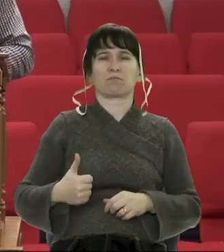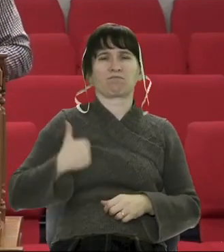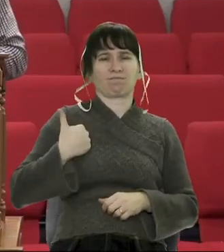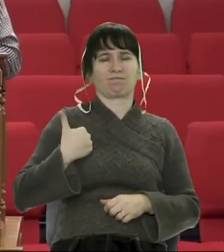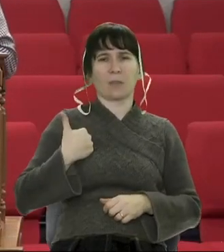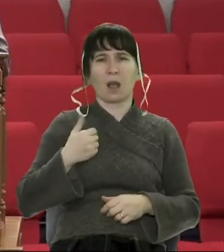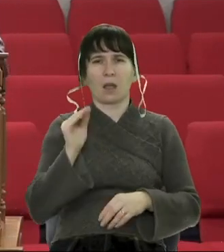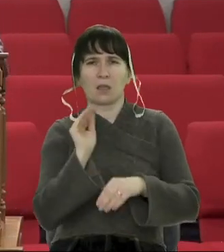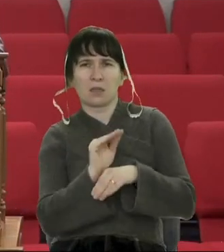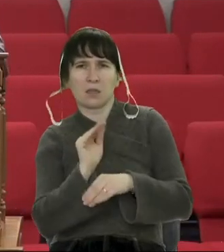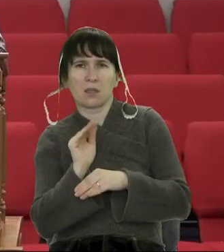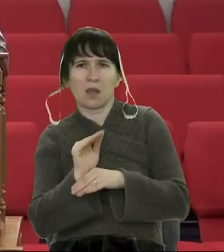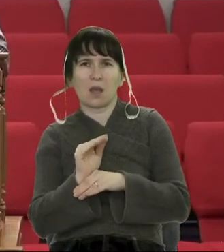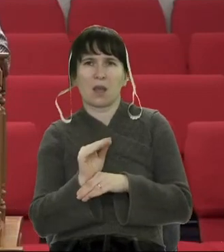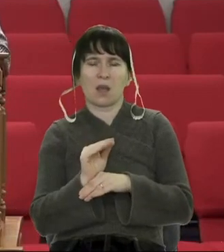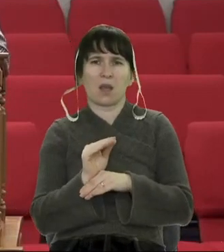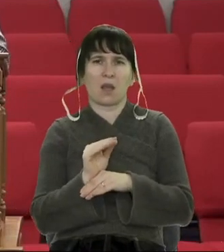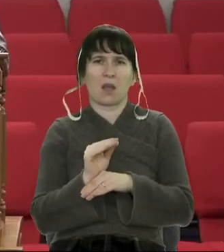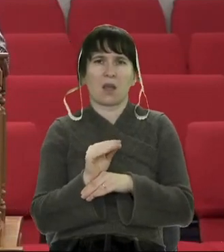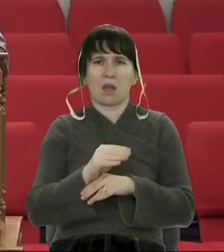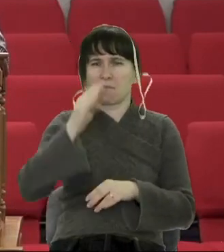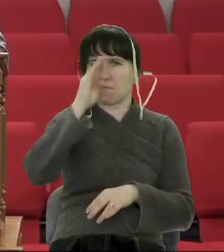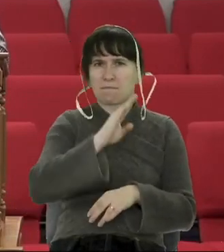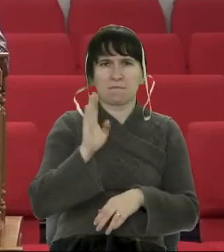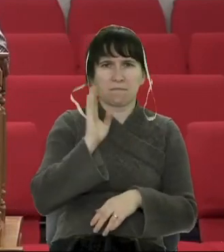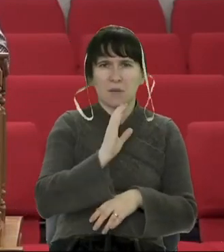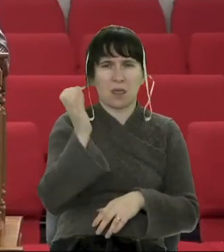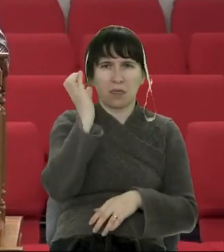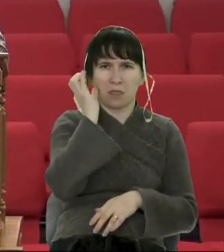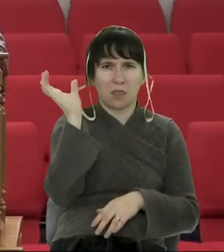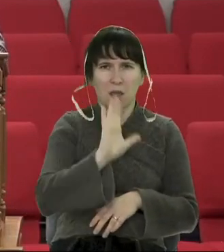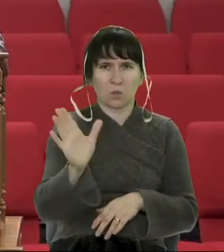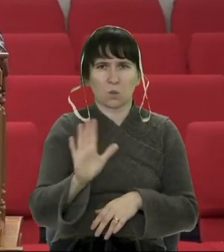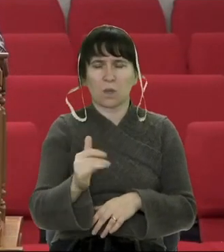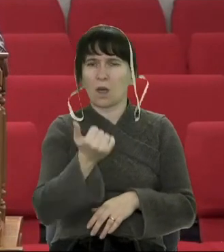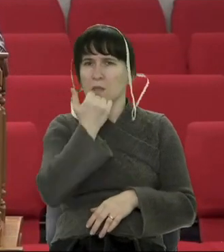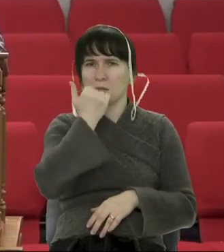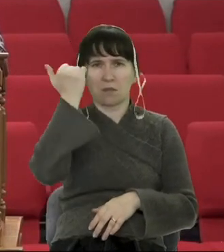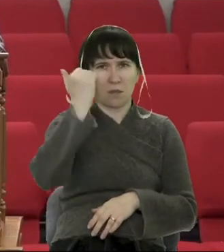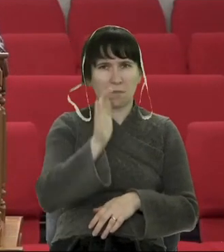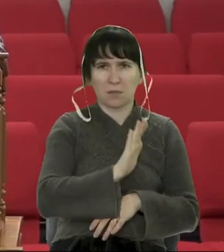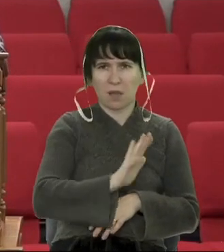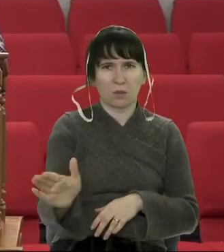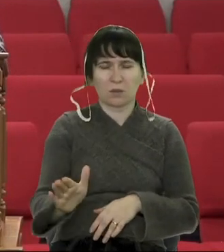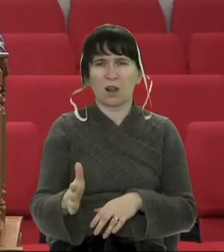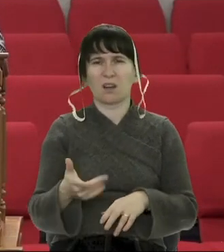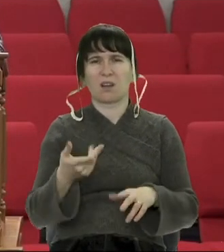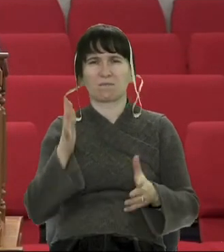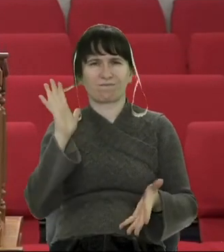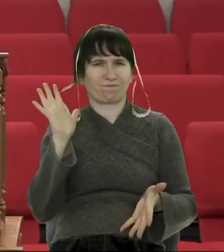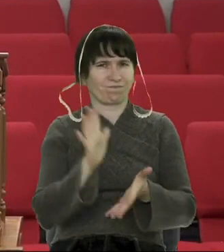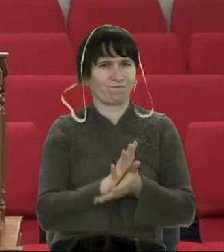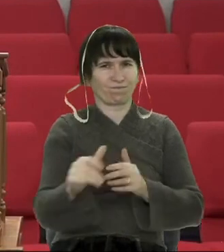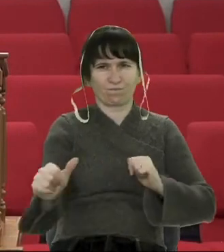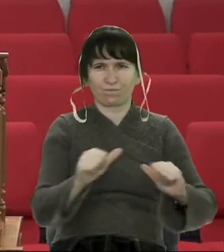наплепники, батьки, неслухняні, невдячні, нечастиві,